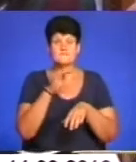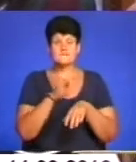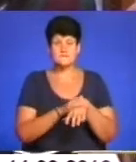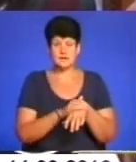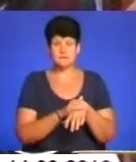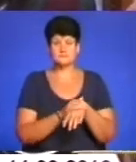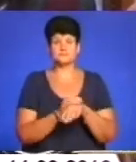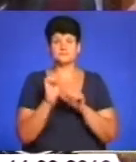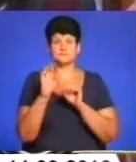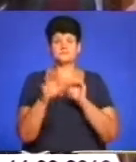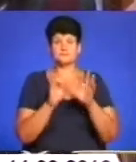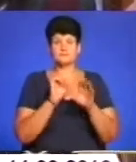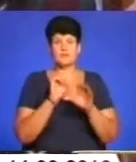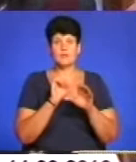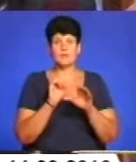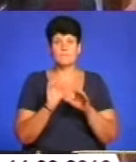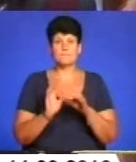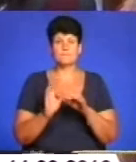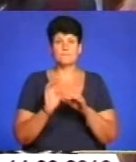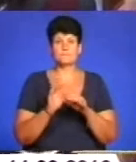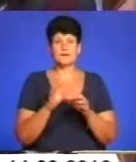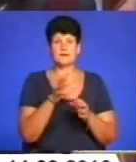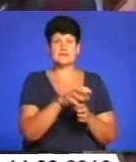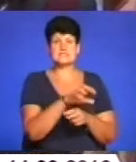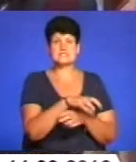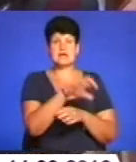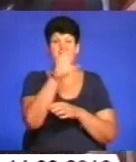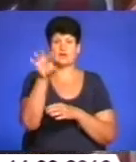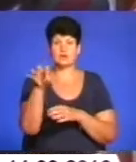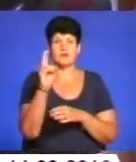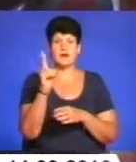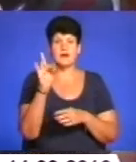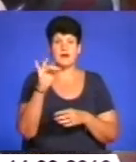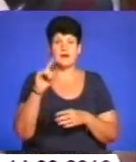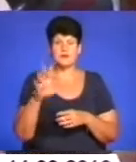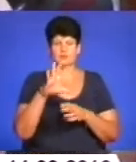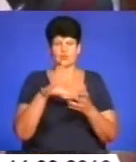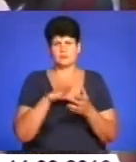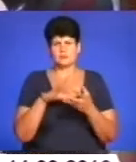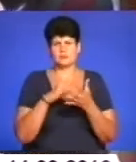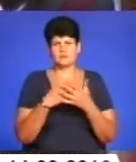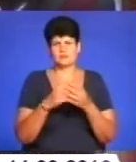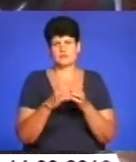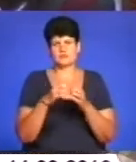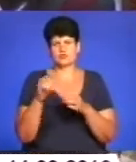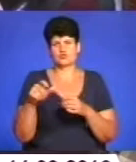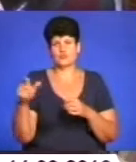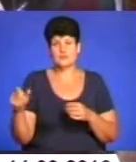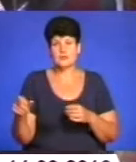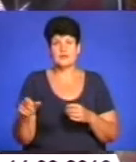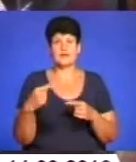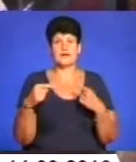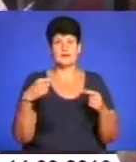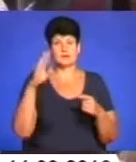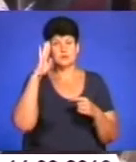добутого каменю, механізований спосіб, екскаватором на крас. Було в загальному близько 10 чоловік в кар'єрі. Решта